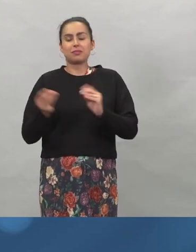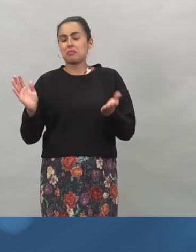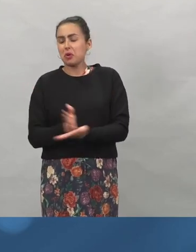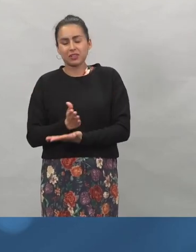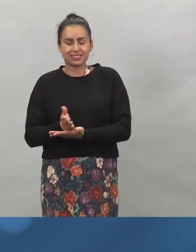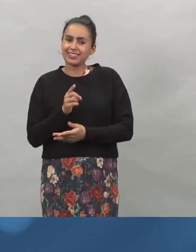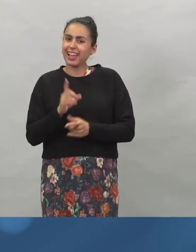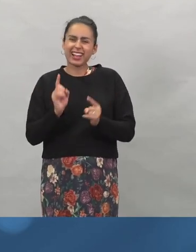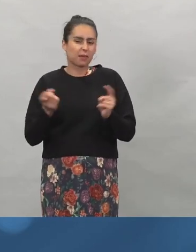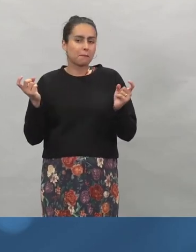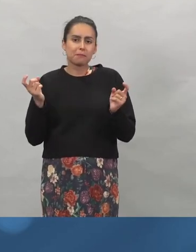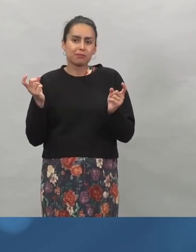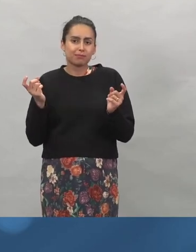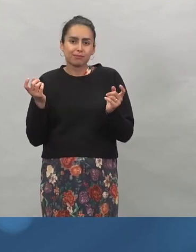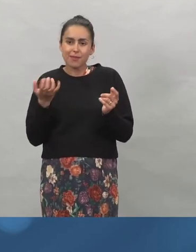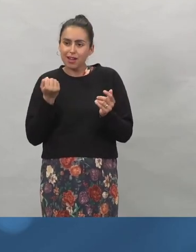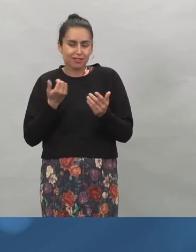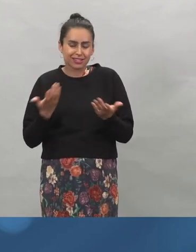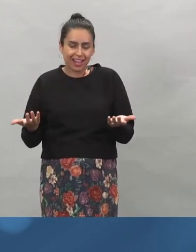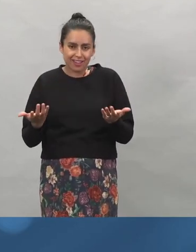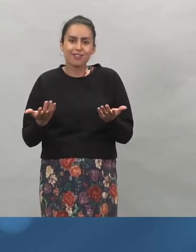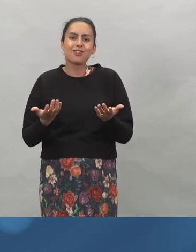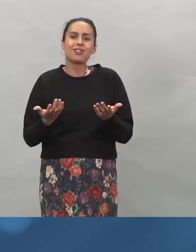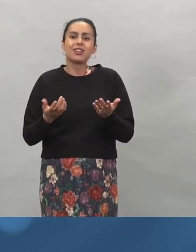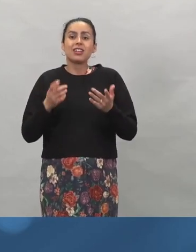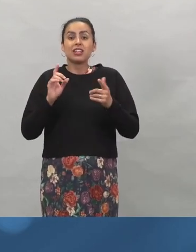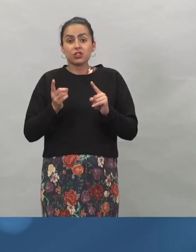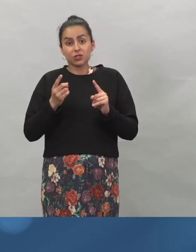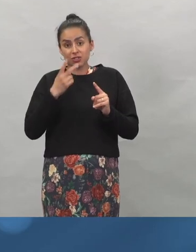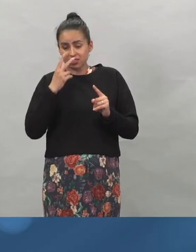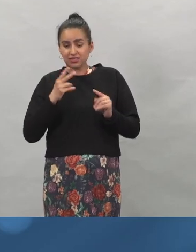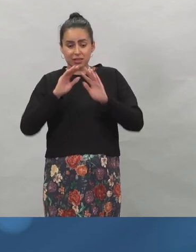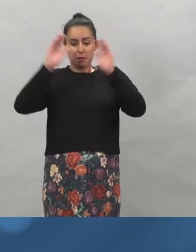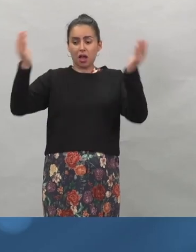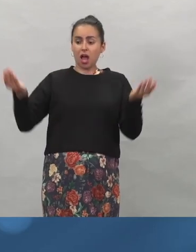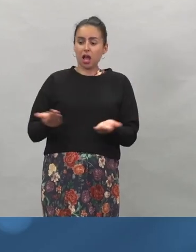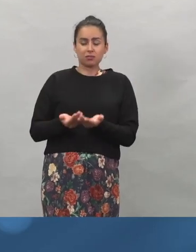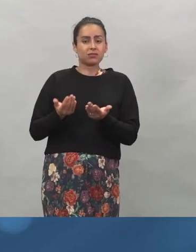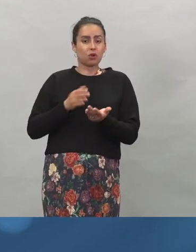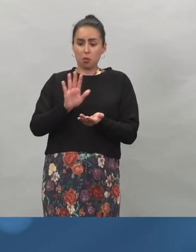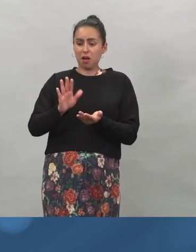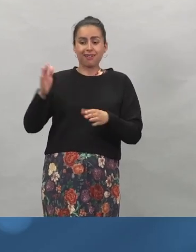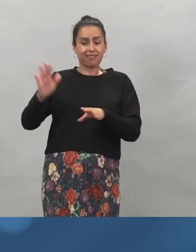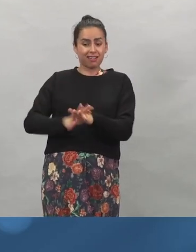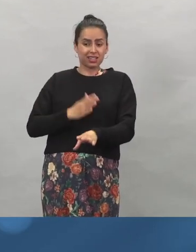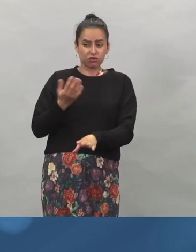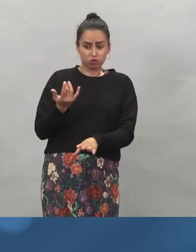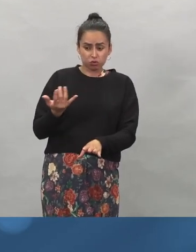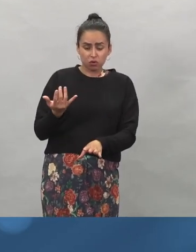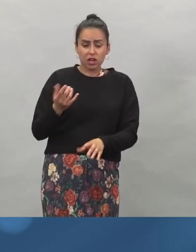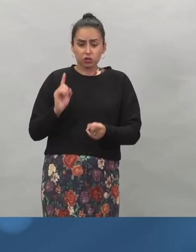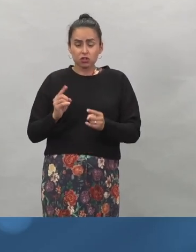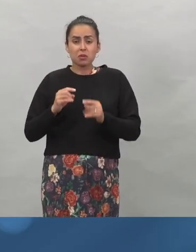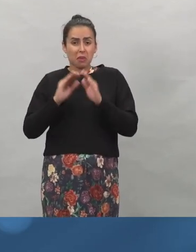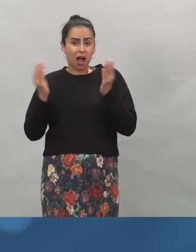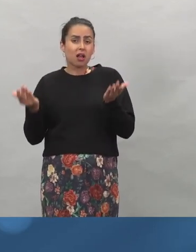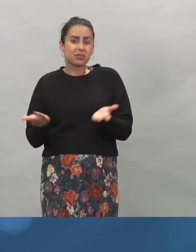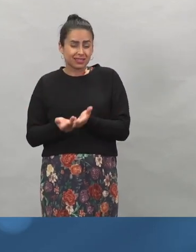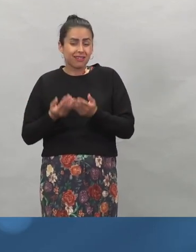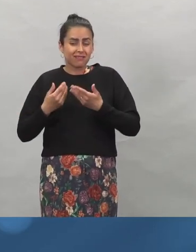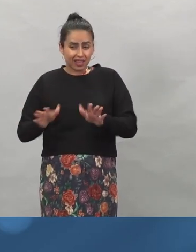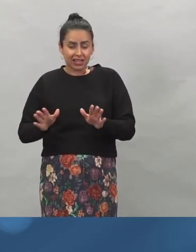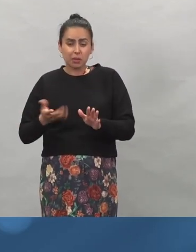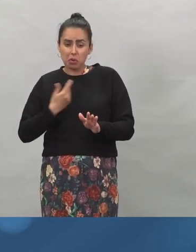mahdollista. Ja jos katsotte noita maailman kattavuuslukuja, kauan kuin maailmassa on rokottamattomia ihmisiä, jotka